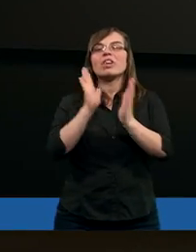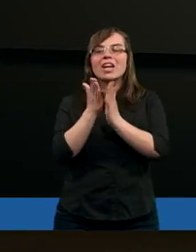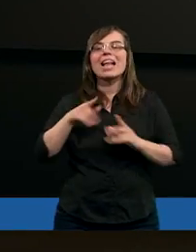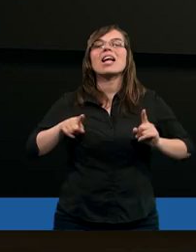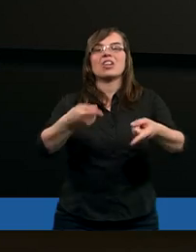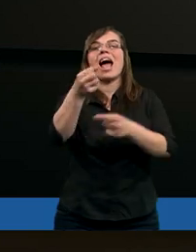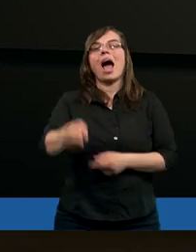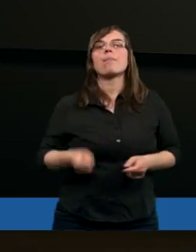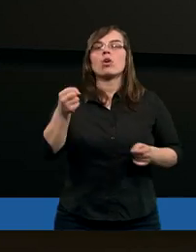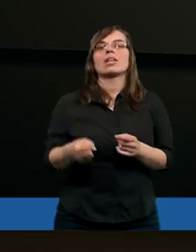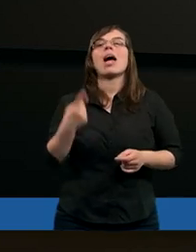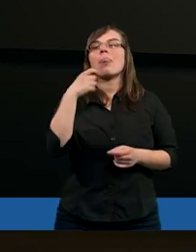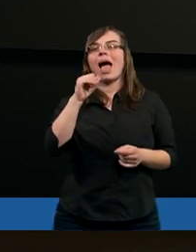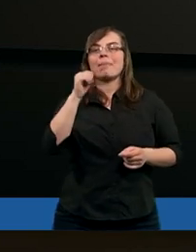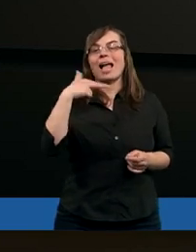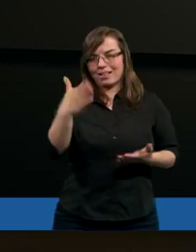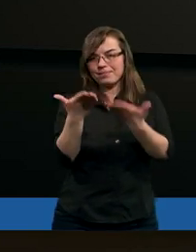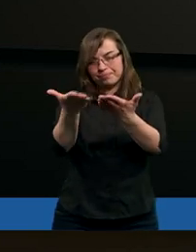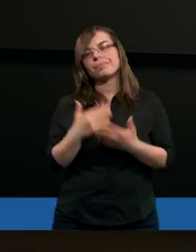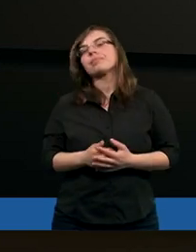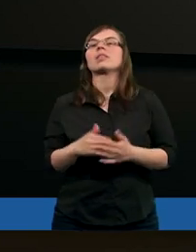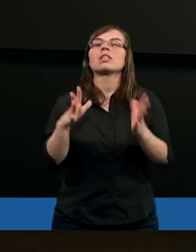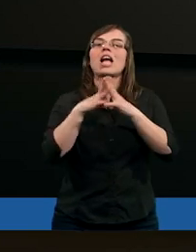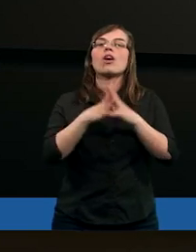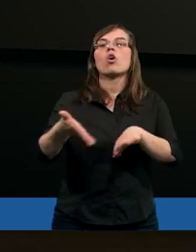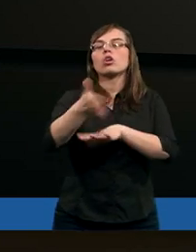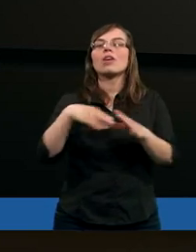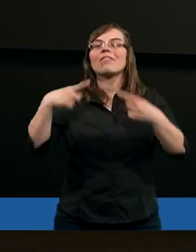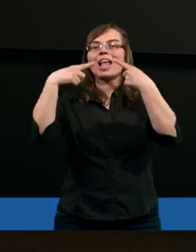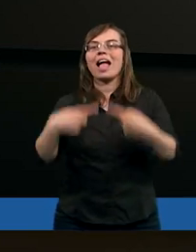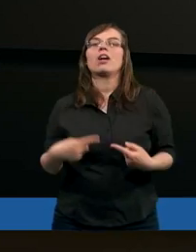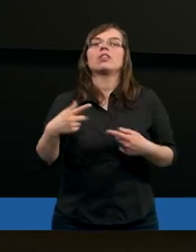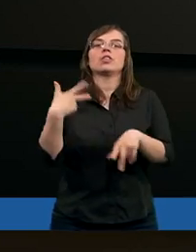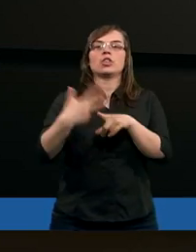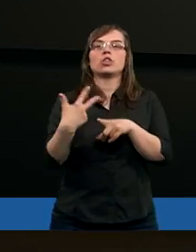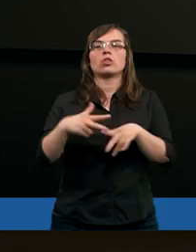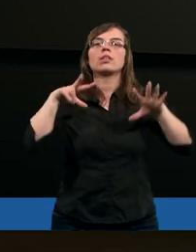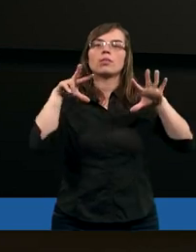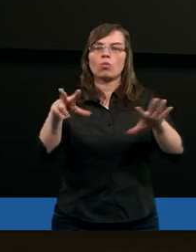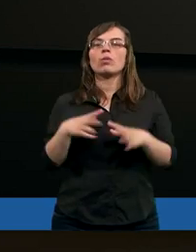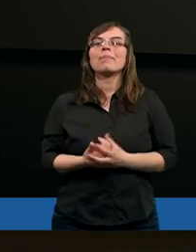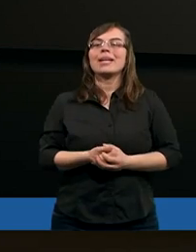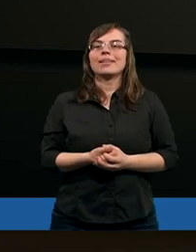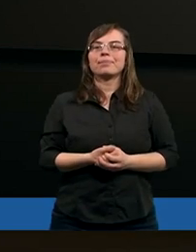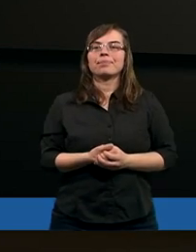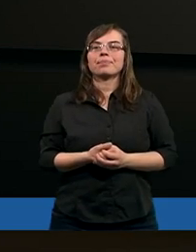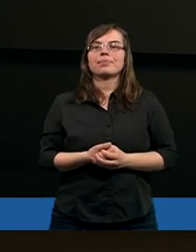Księdze Dziejów Apostolskich, Damianie, proszę, 10 rozdział, wiersz 38.